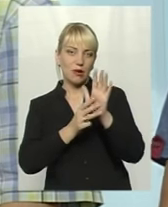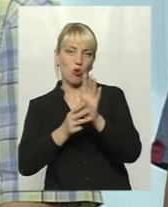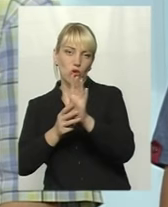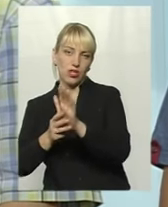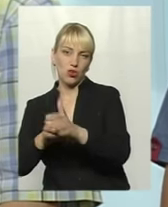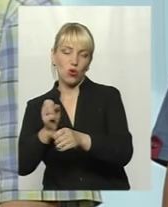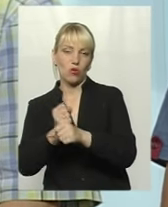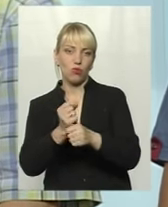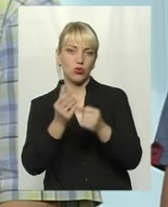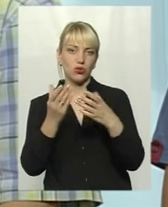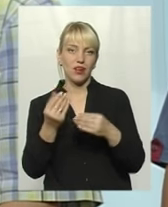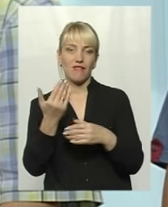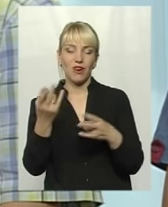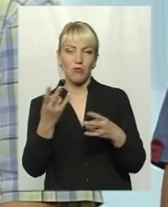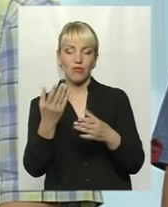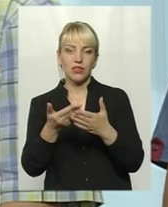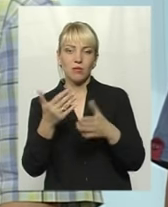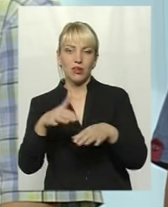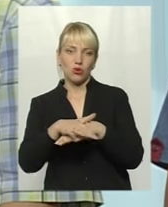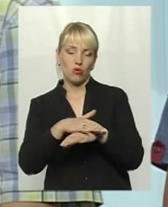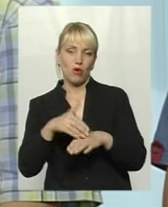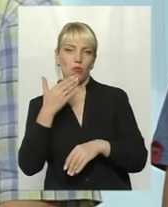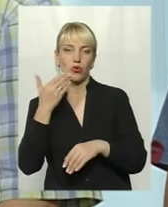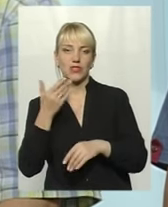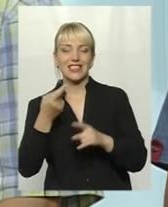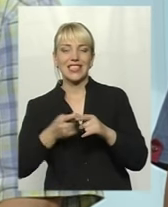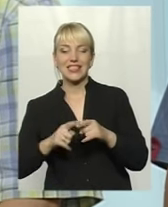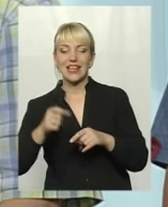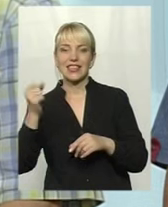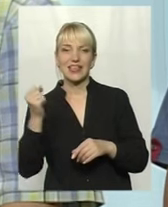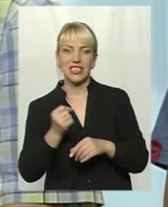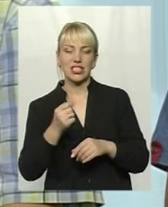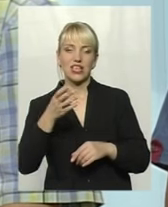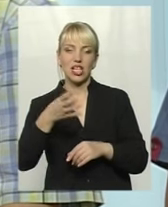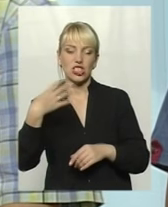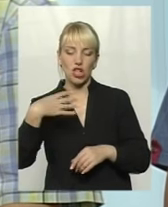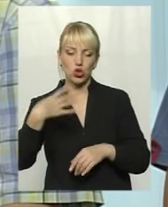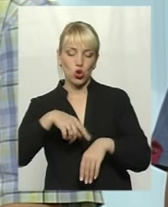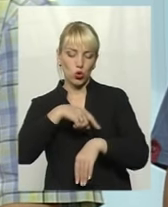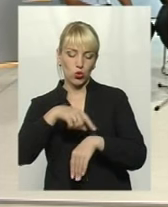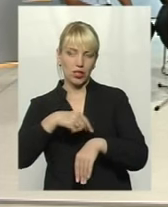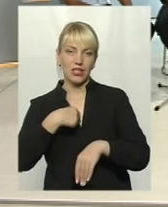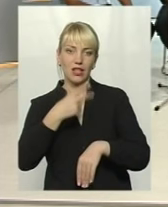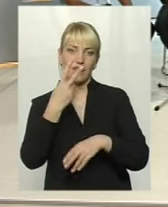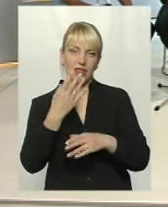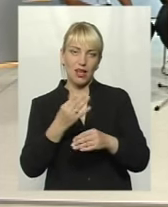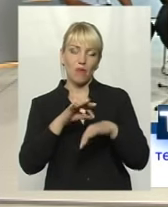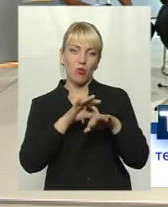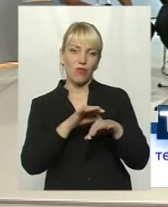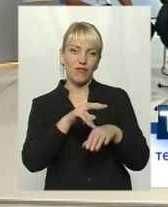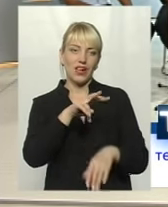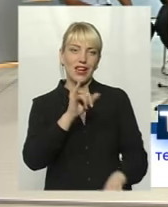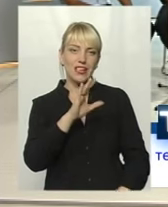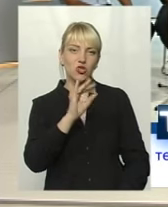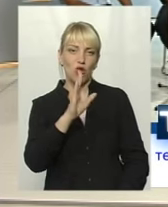Ви повинні перед громадою прозвідувати, що за цей тиждень, за 40 годин, я два дня провів в лісових Грнівцях. Я